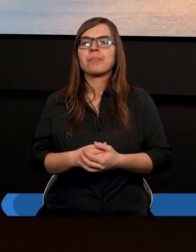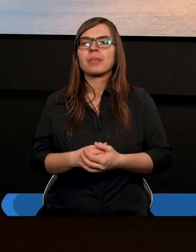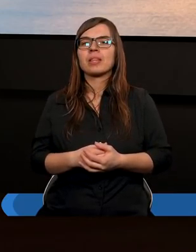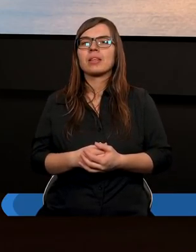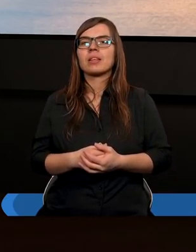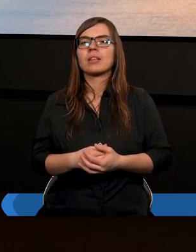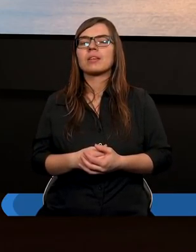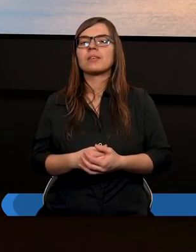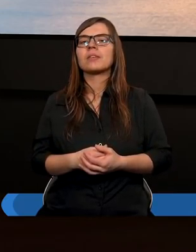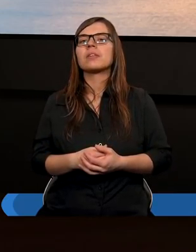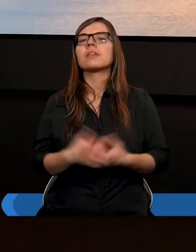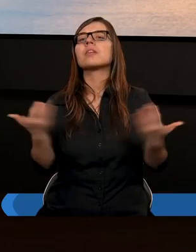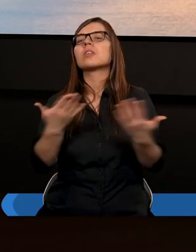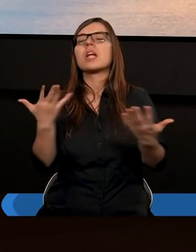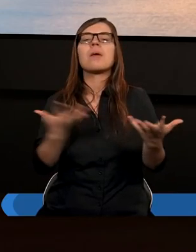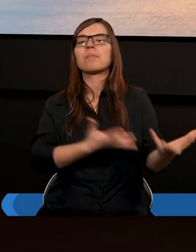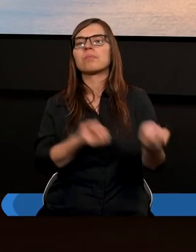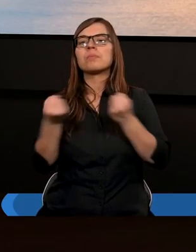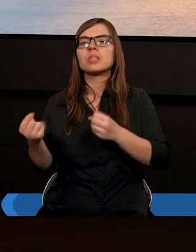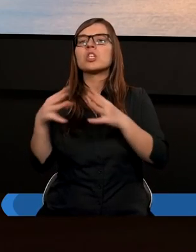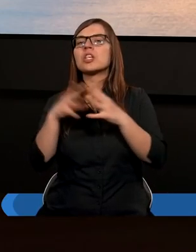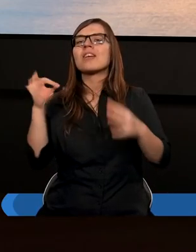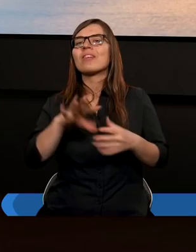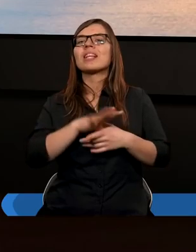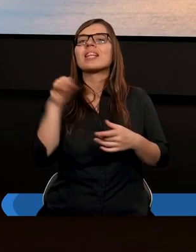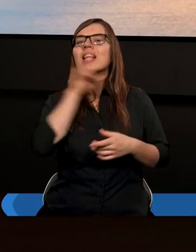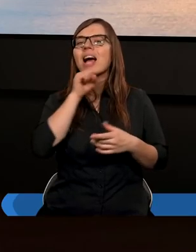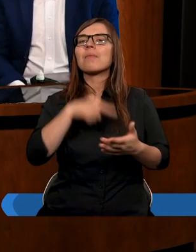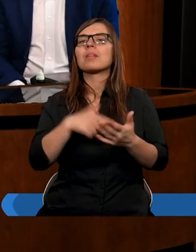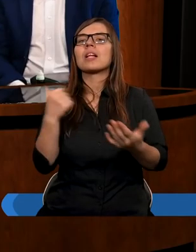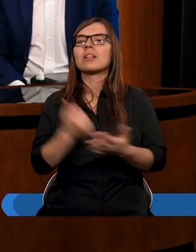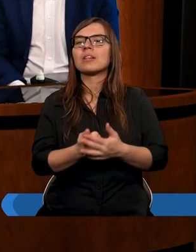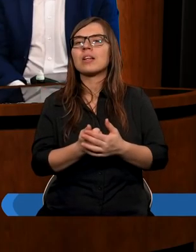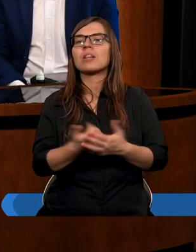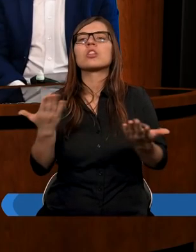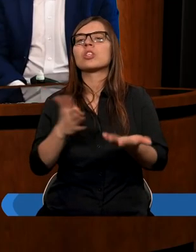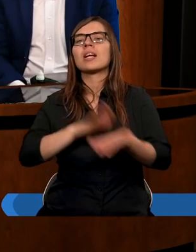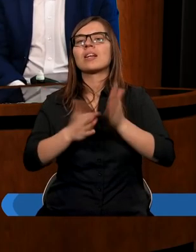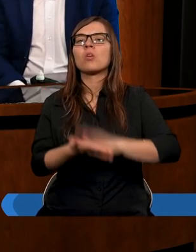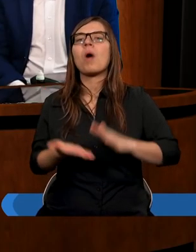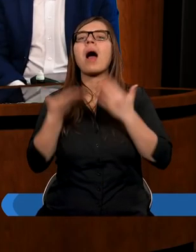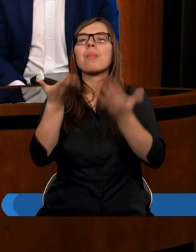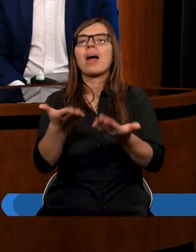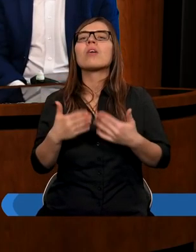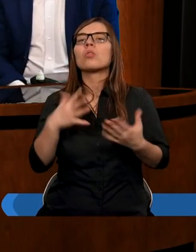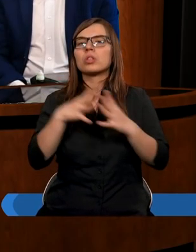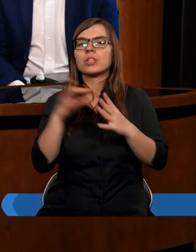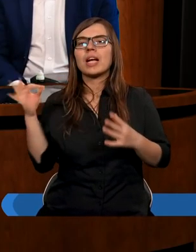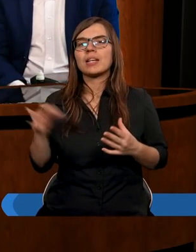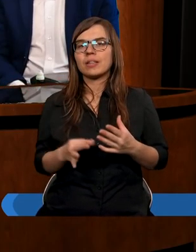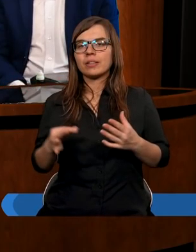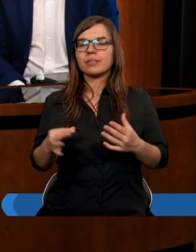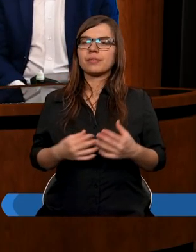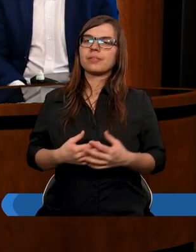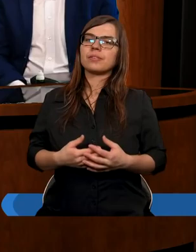Gdzie przynoszono dziesięcinę w Starym Testamencie? Gdzie składano dziesięciny? Gdzie kto